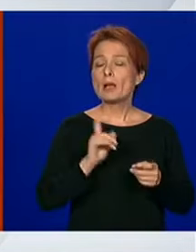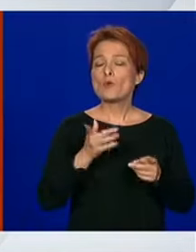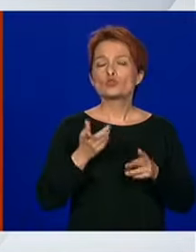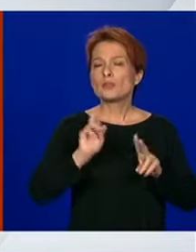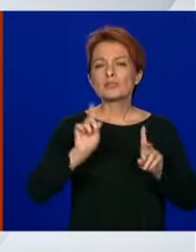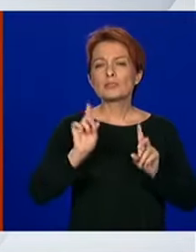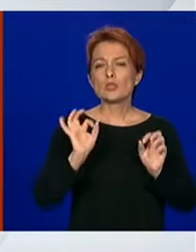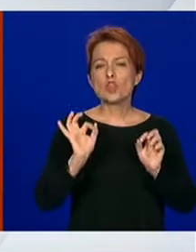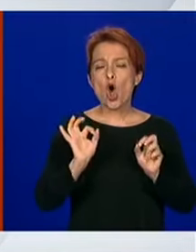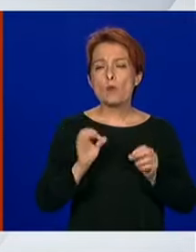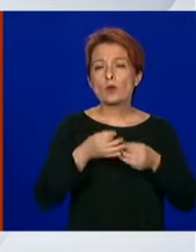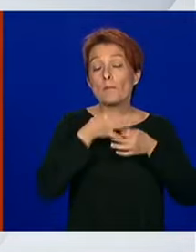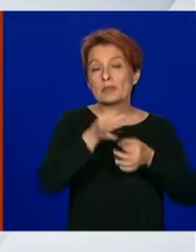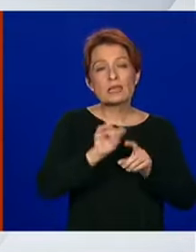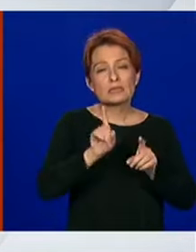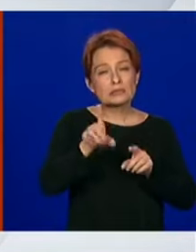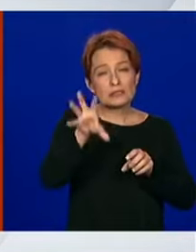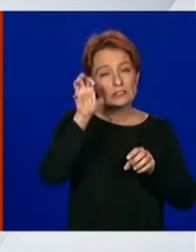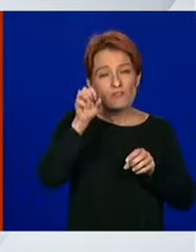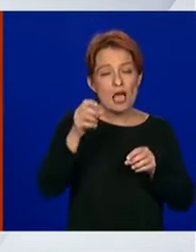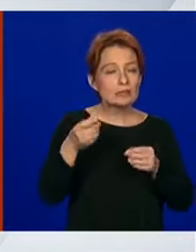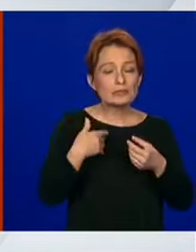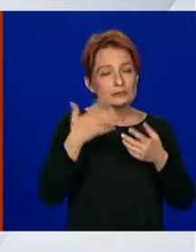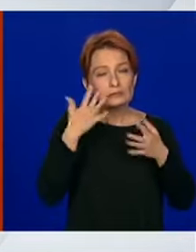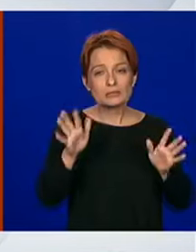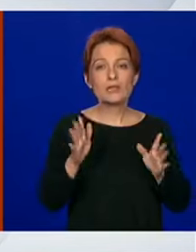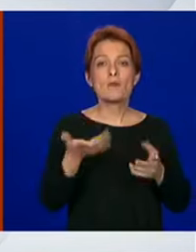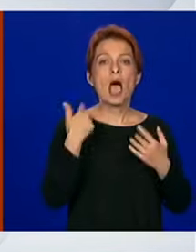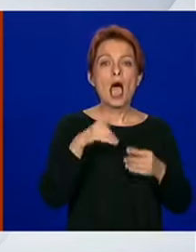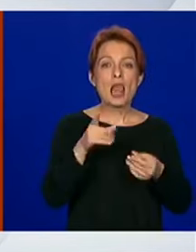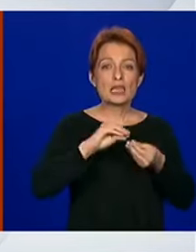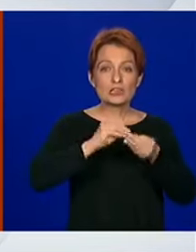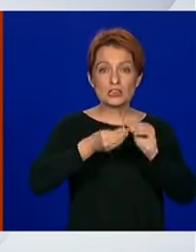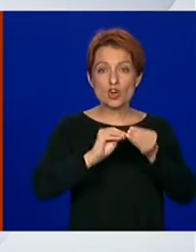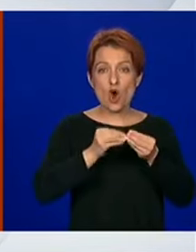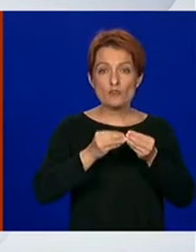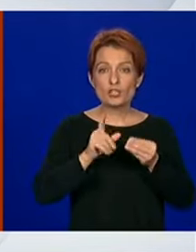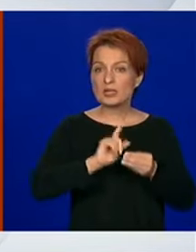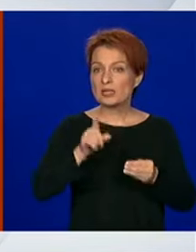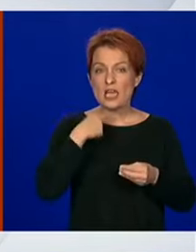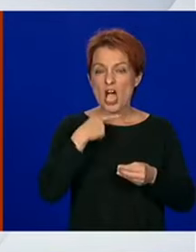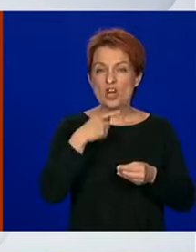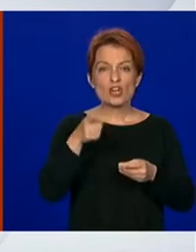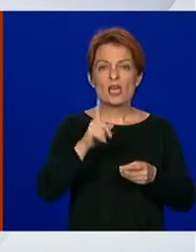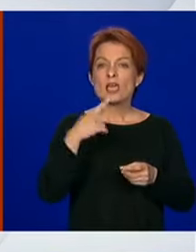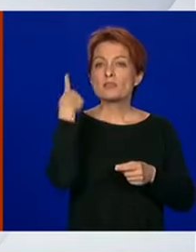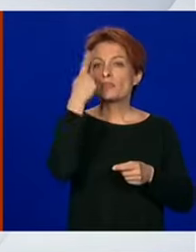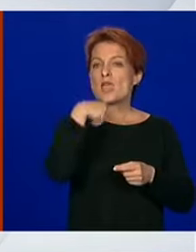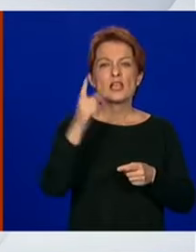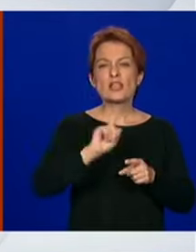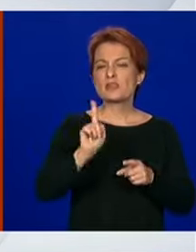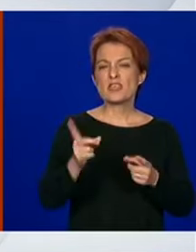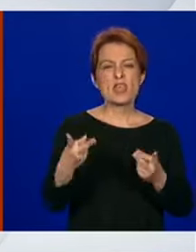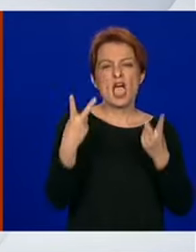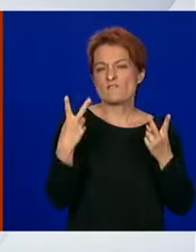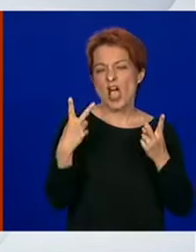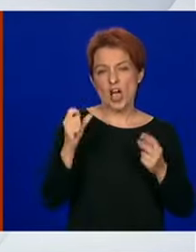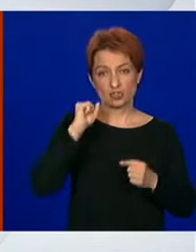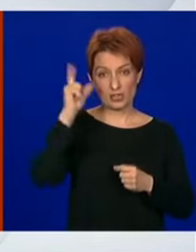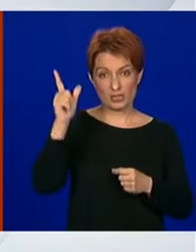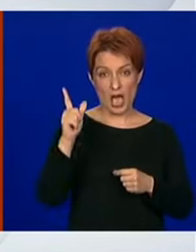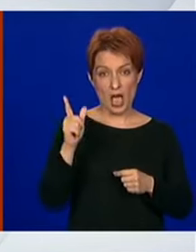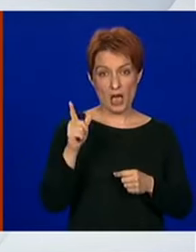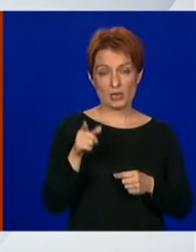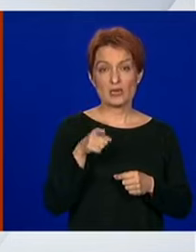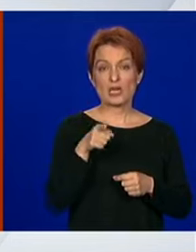pitanje ili nije dobro shvaćeno, nebitno. Trgovci ne kažu da je njima nedjelja najvažniji dan nego kažu da se zbog